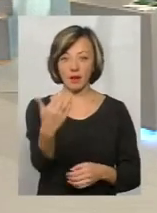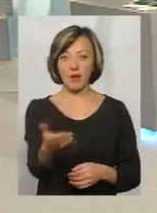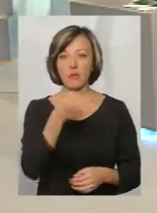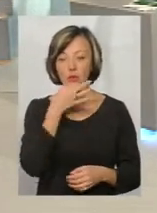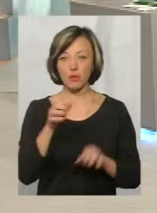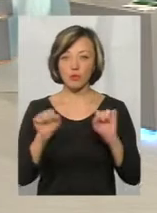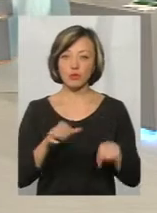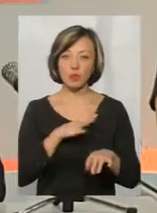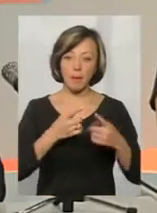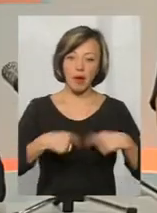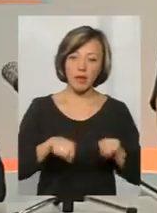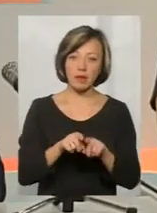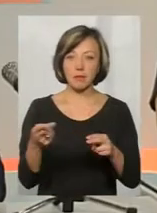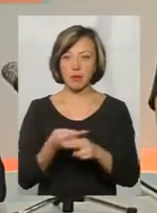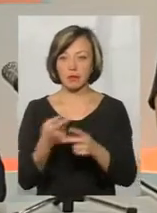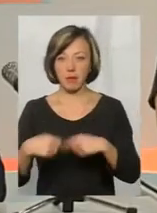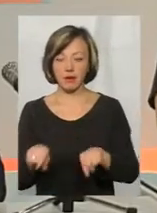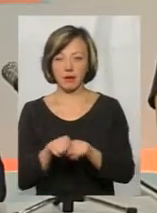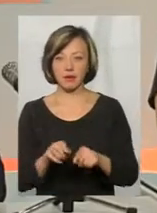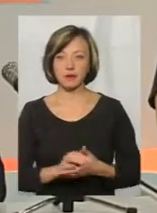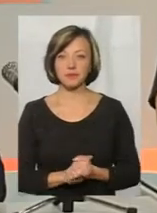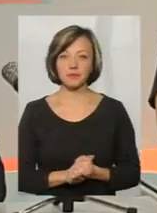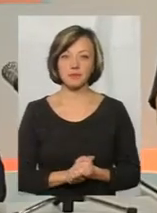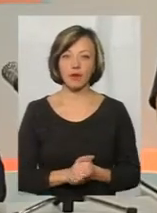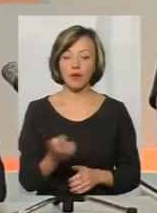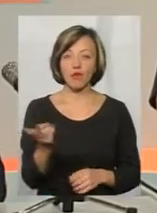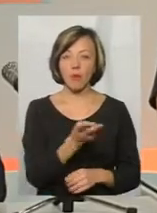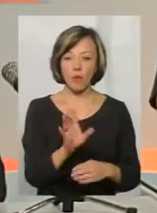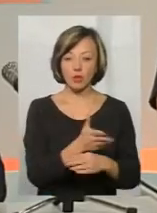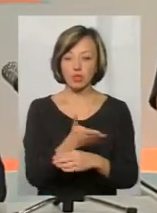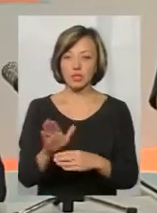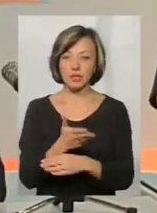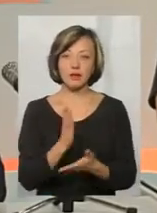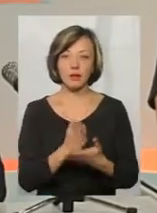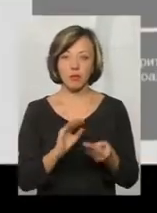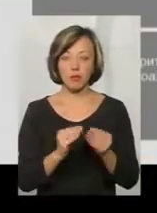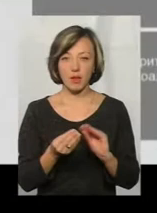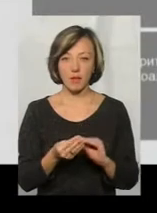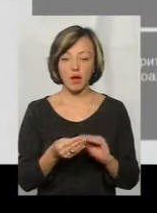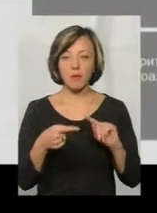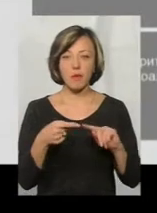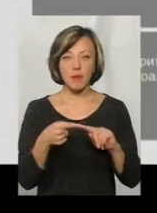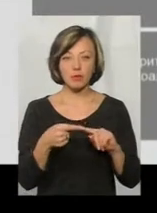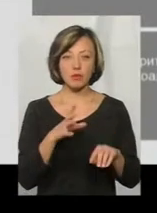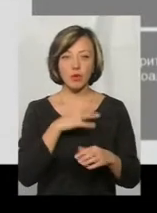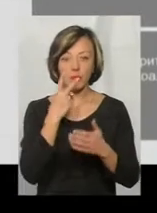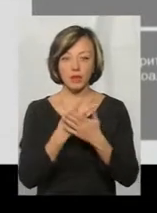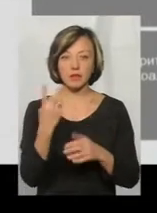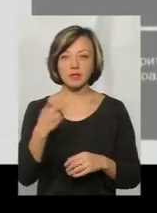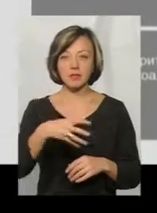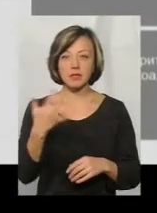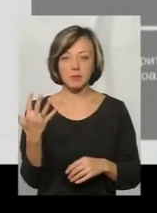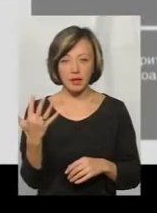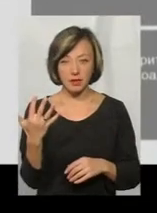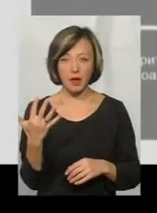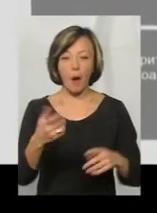Він може бути як партійний, так і безпартійний. В обох цих частинах є проблема. По-перше, там було показано 225